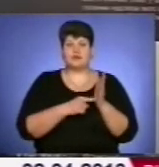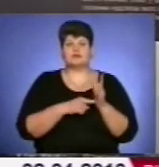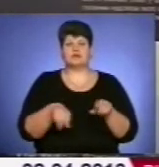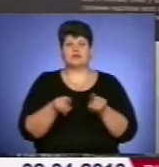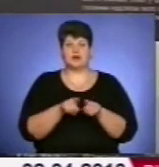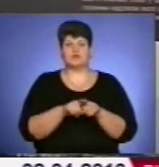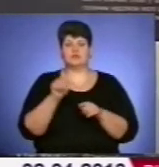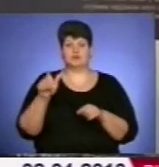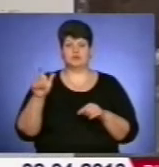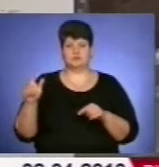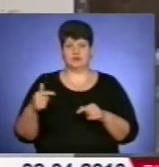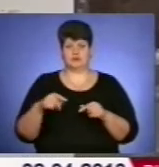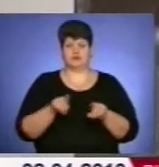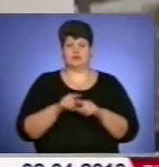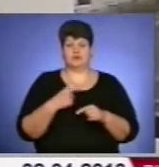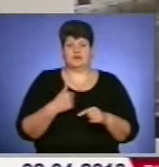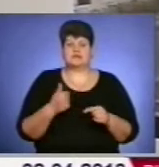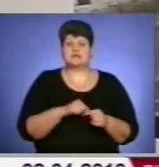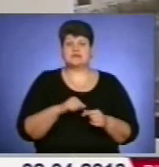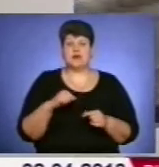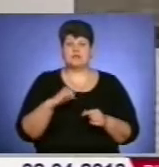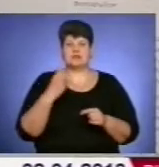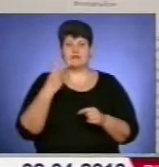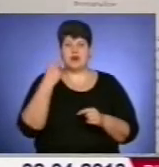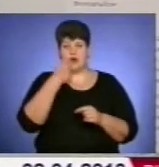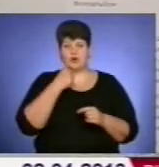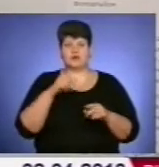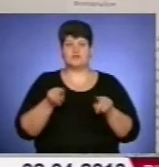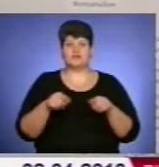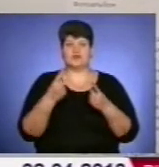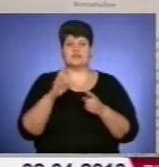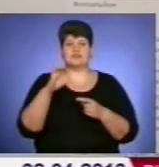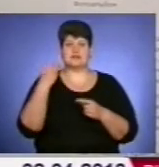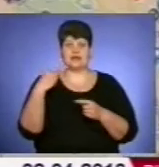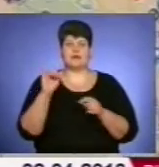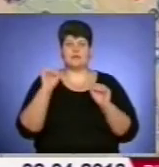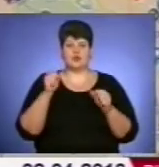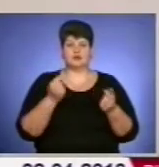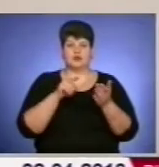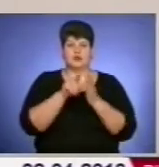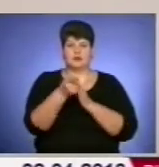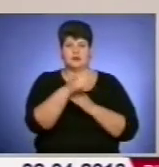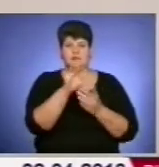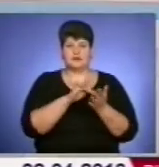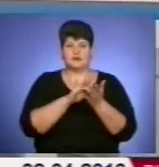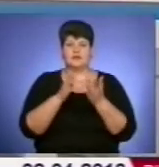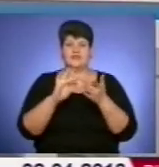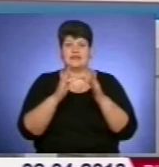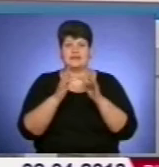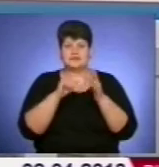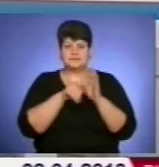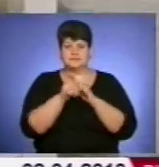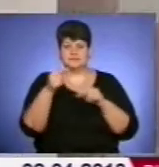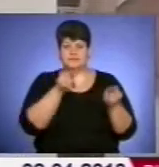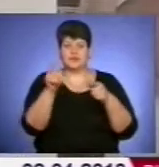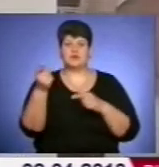ентузіастами, як і сам. За два роки на полегливої праці він створив сайт, на якому можна мандрувати віртуальним Тернополем. Мета проєкту